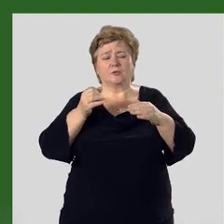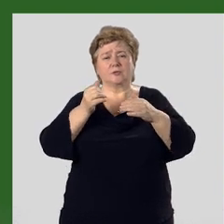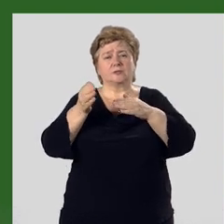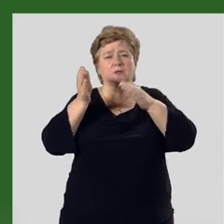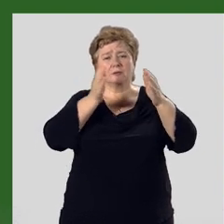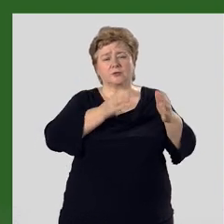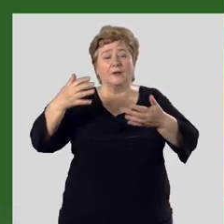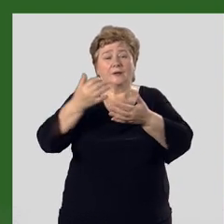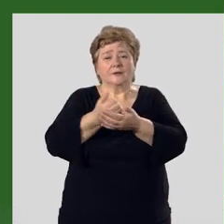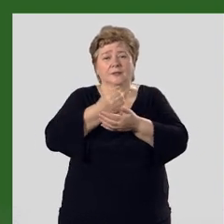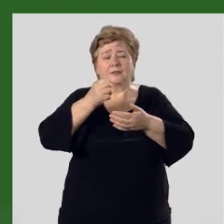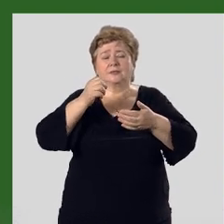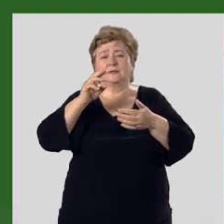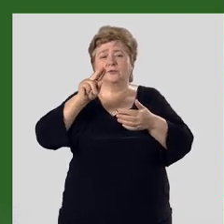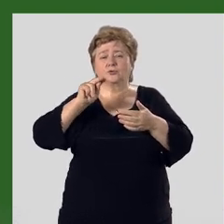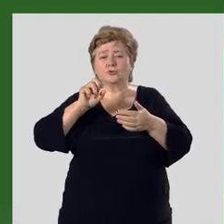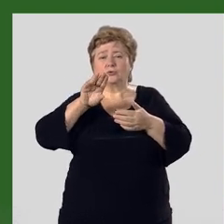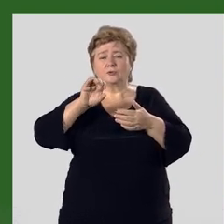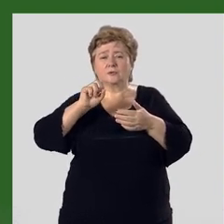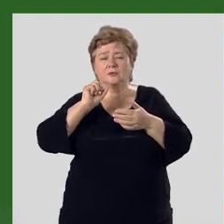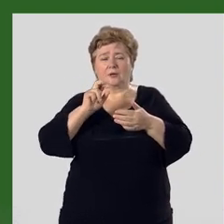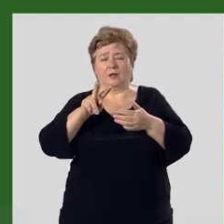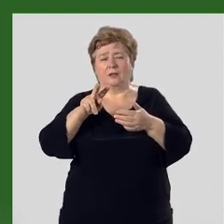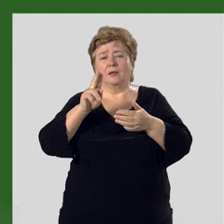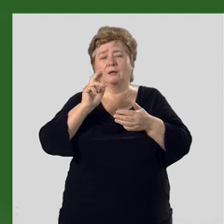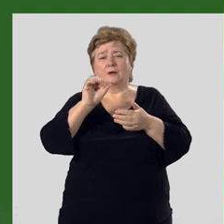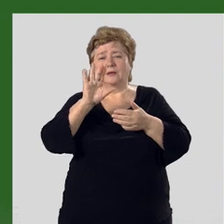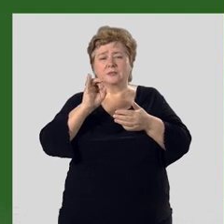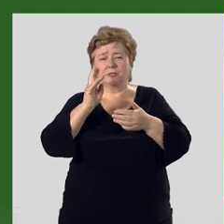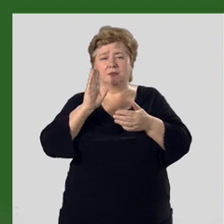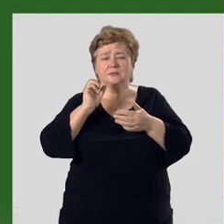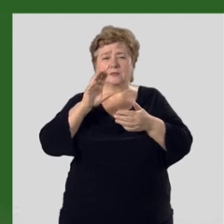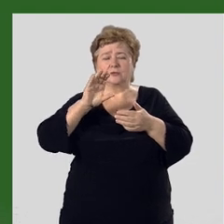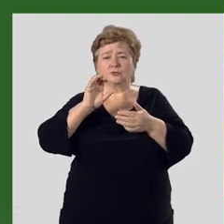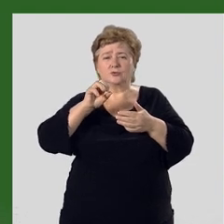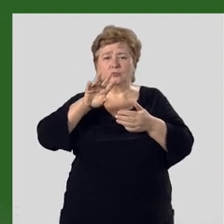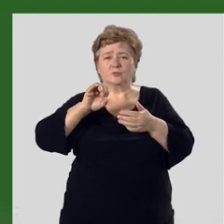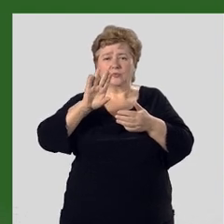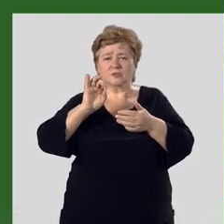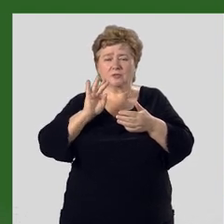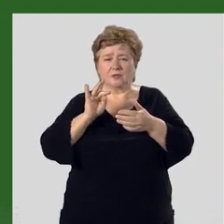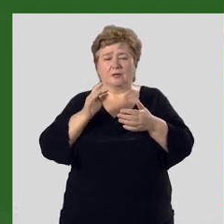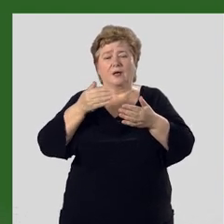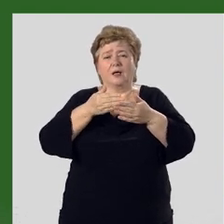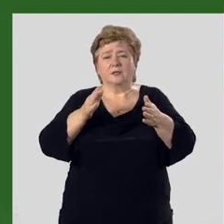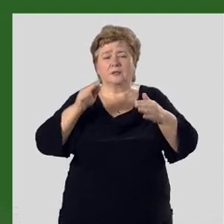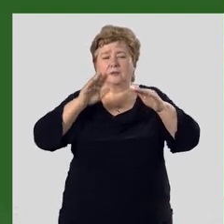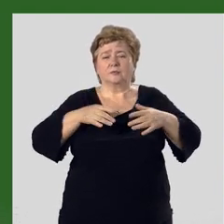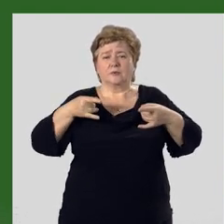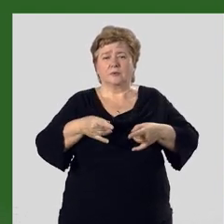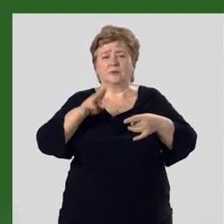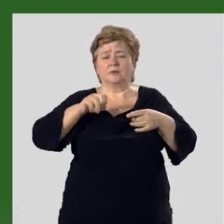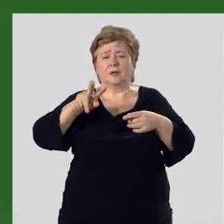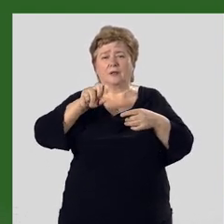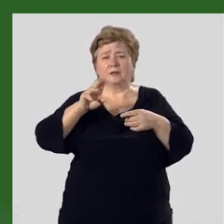отложений извлекается на Четкале, Касан-Сае и в Сумсаре. Открыто месторождение Талды